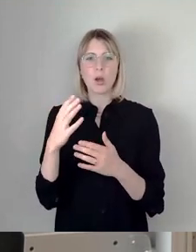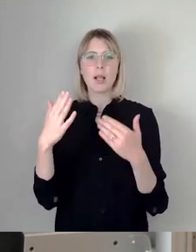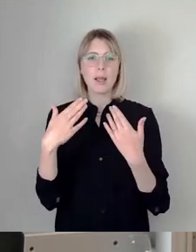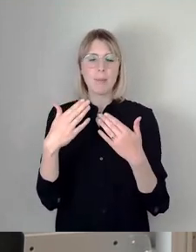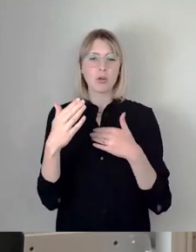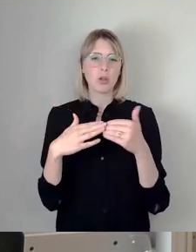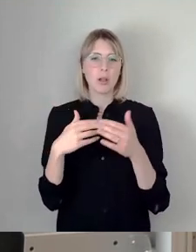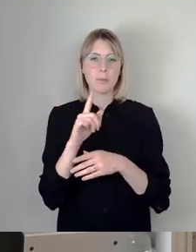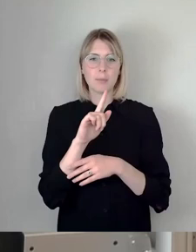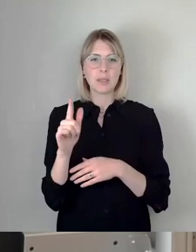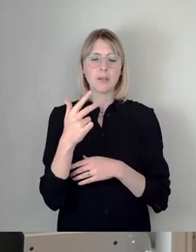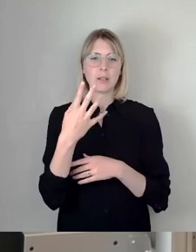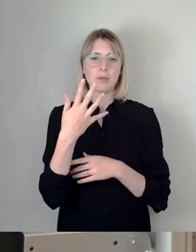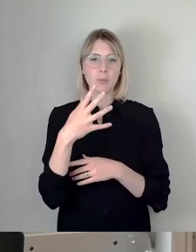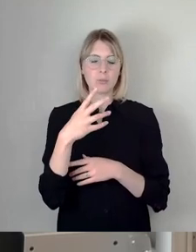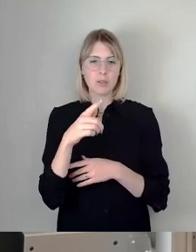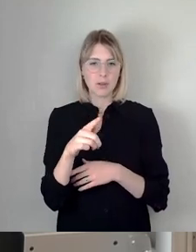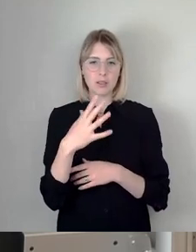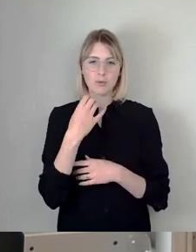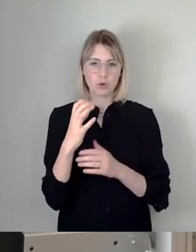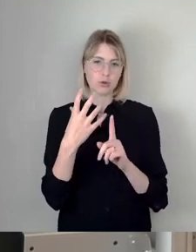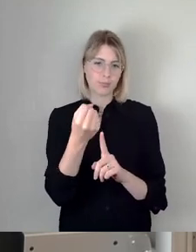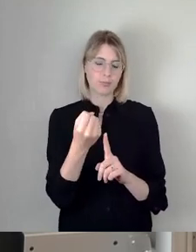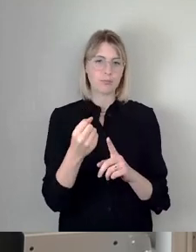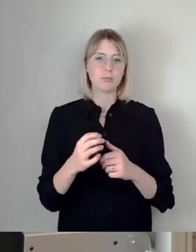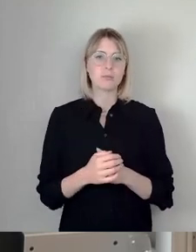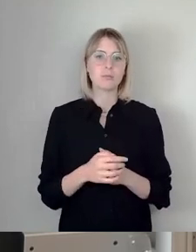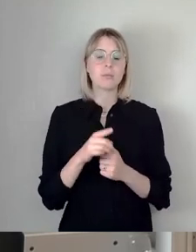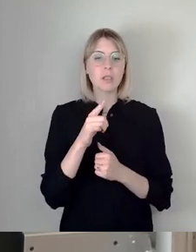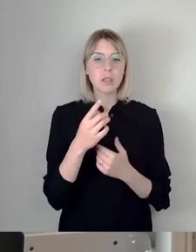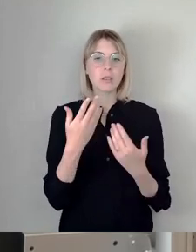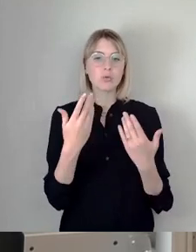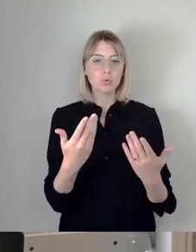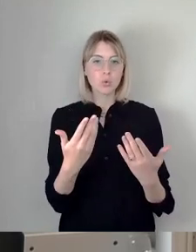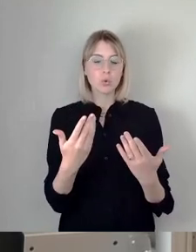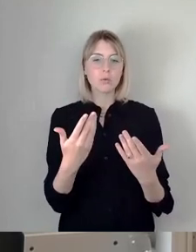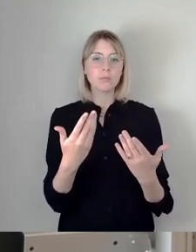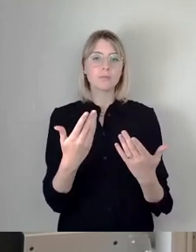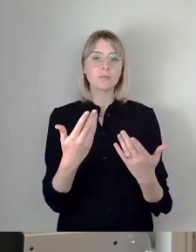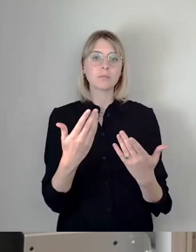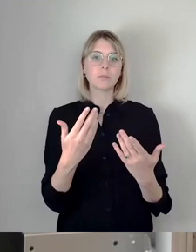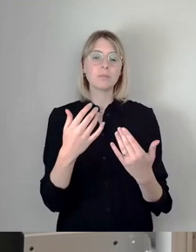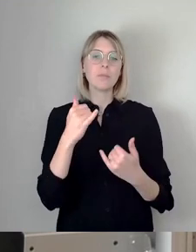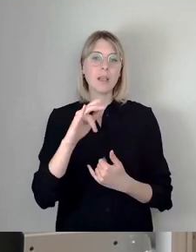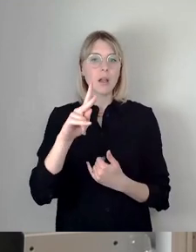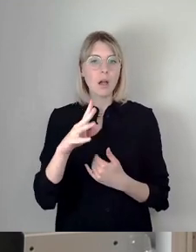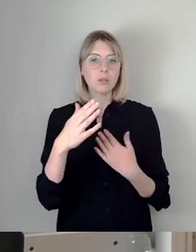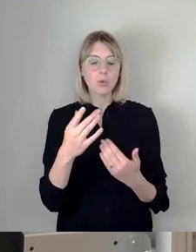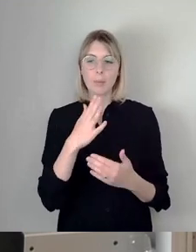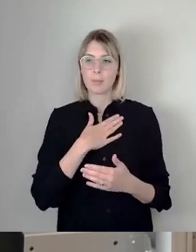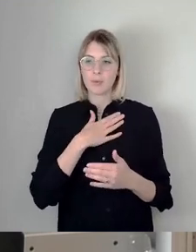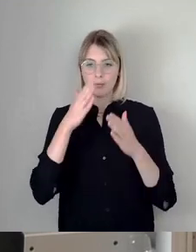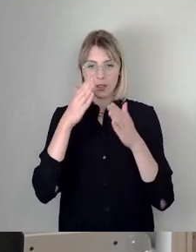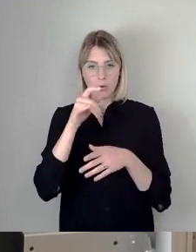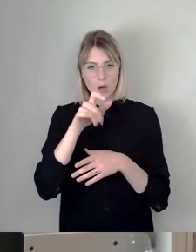erreicht werden soll. Das ist ein Vorgriff auf ein IEK und das tut wieder mal mein Vertrauen in die Verwaltung,